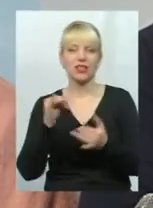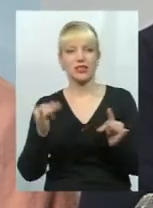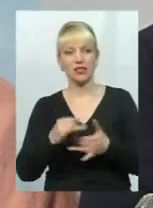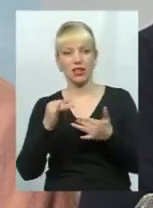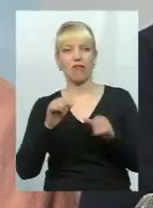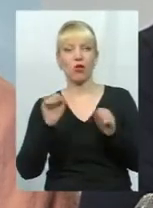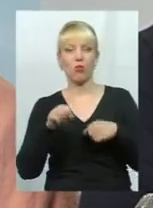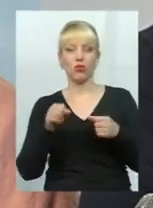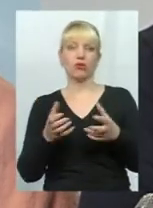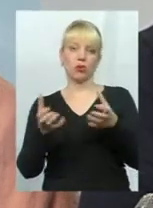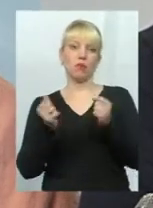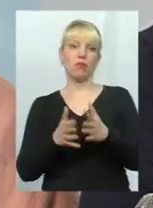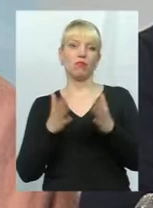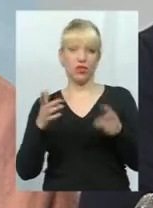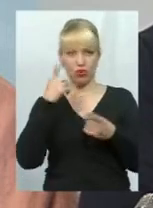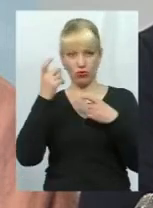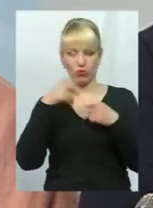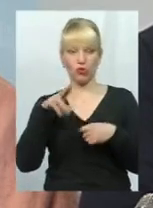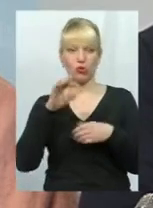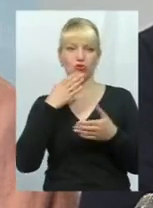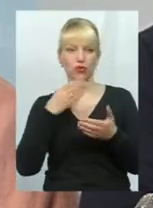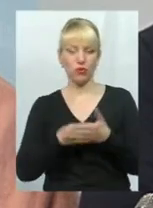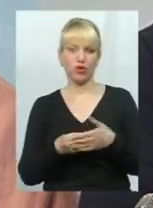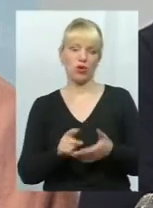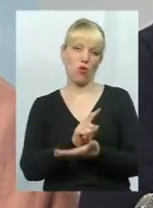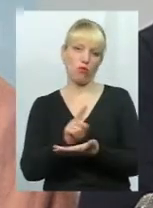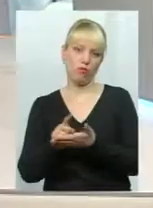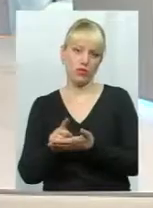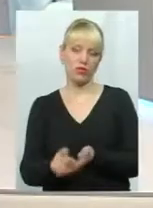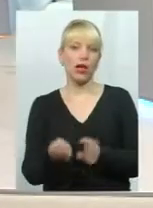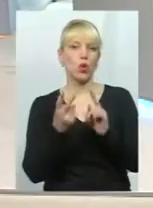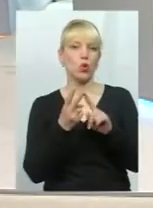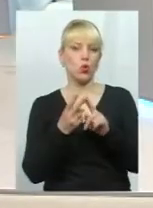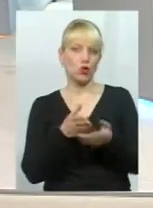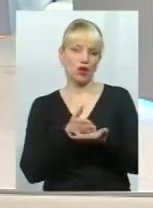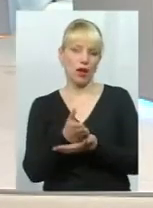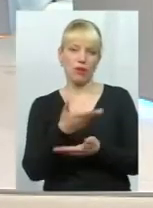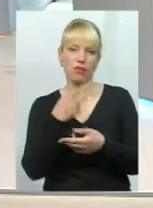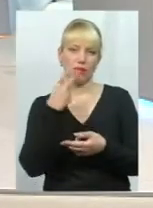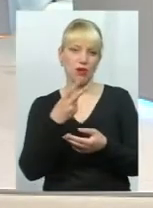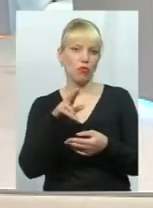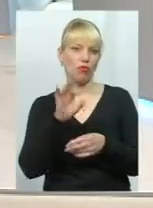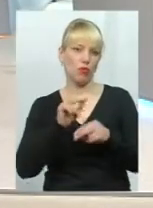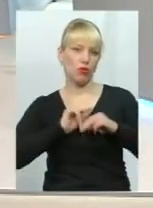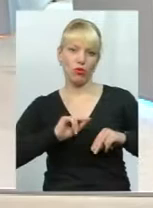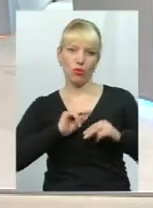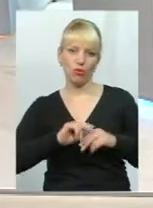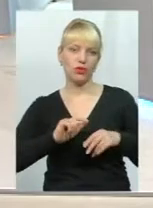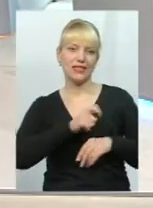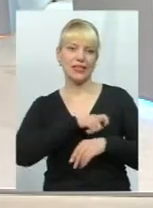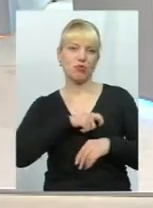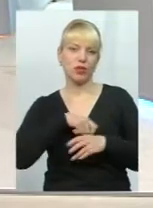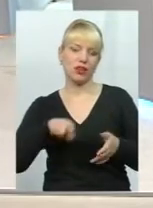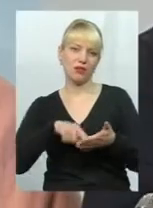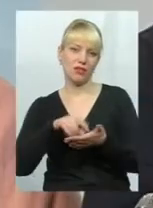більше отримати інформації щодо своїх правів і обов'язків. Другий напрямок ми бачимо по роботі з депутатами місцевих рад.